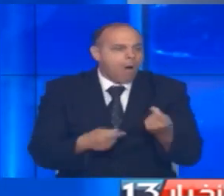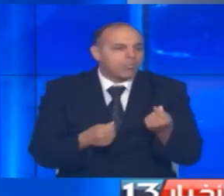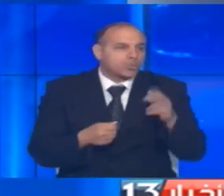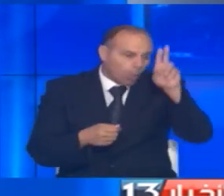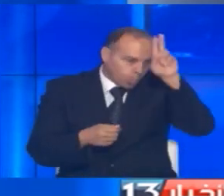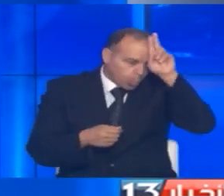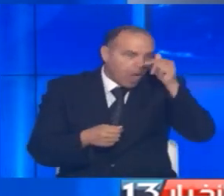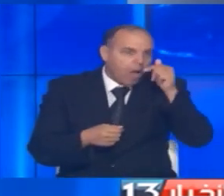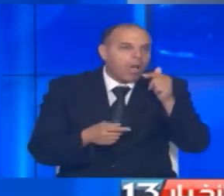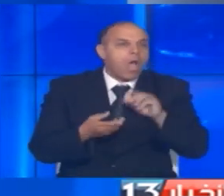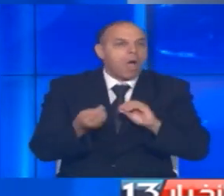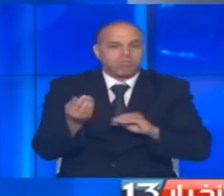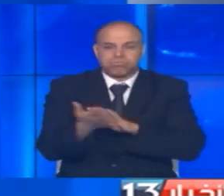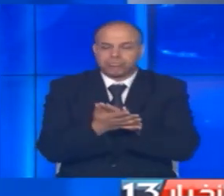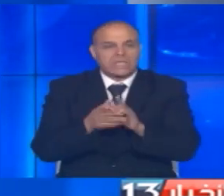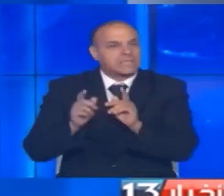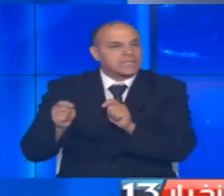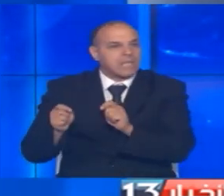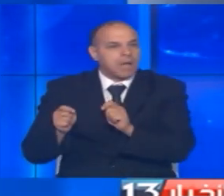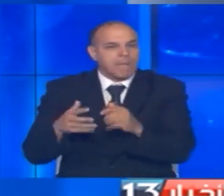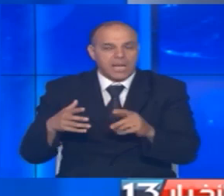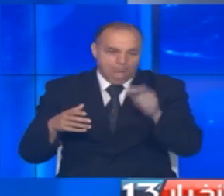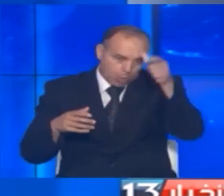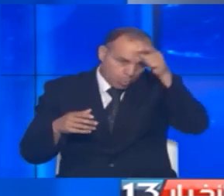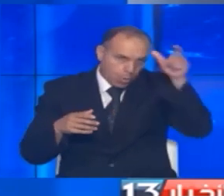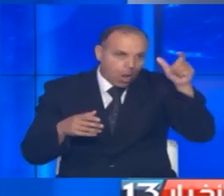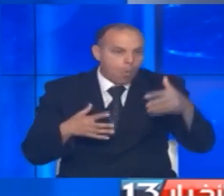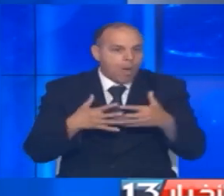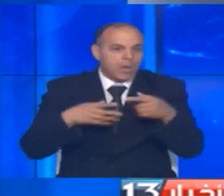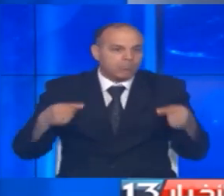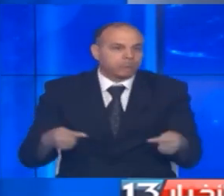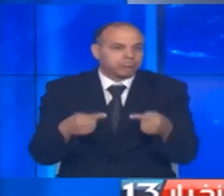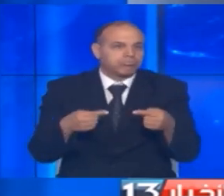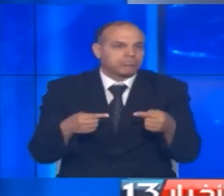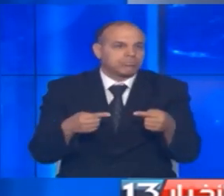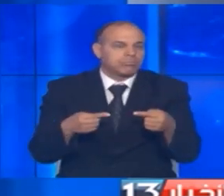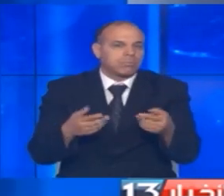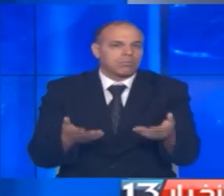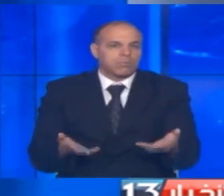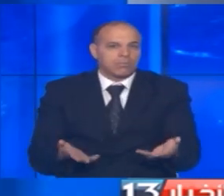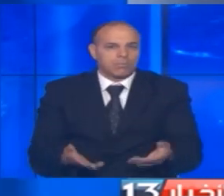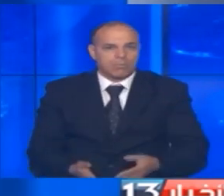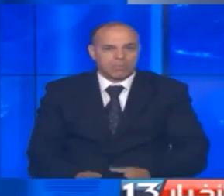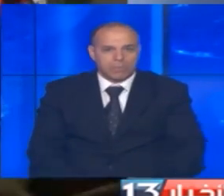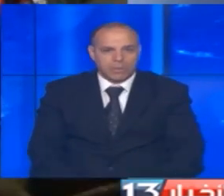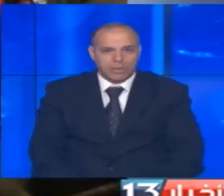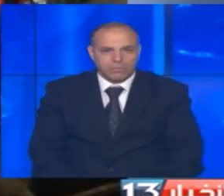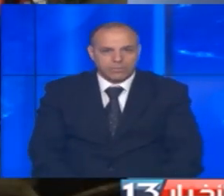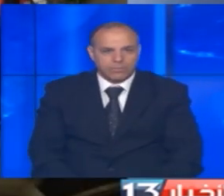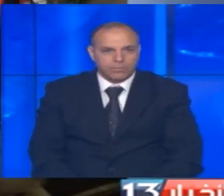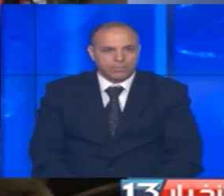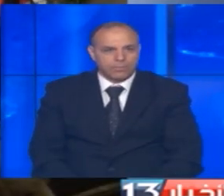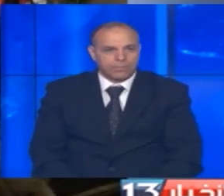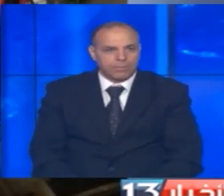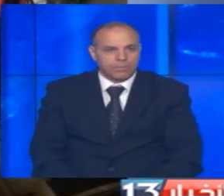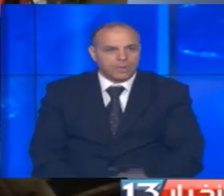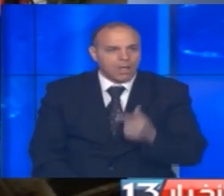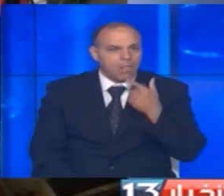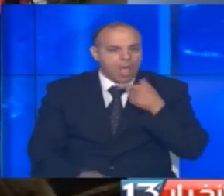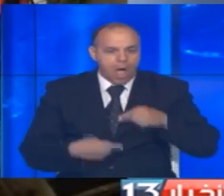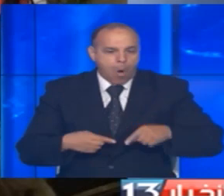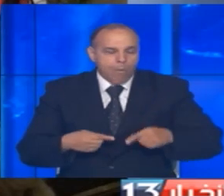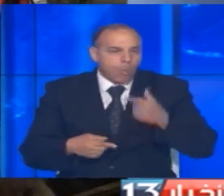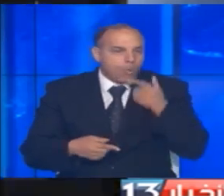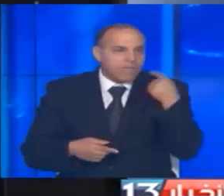جراء تصاعد التوتر السياسي بين تركيا والولايات المتحدة الأمريكية وسط مخاوف